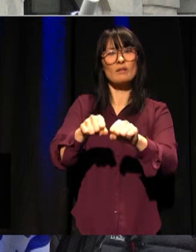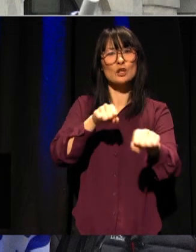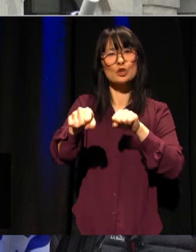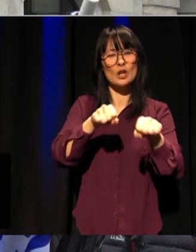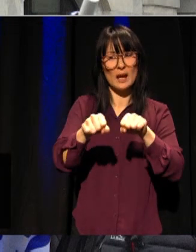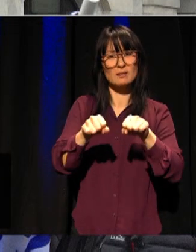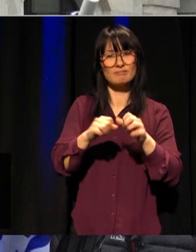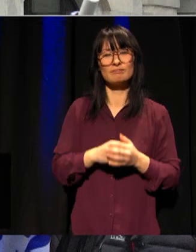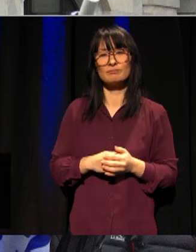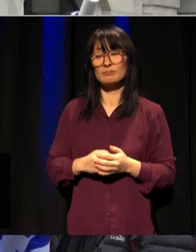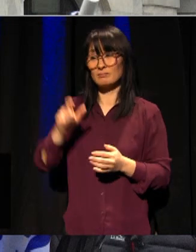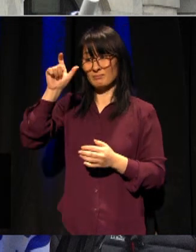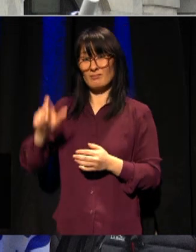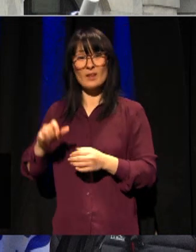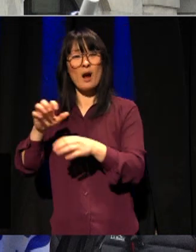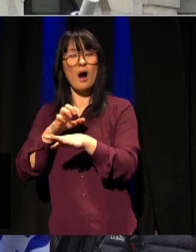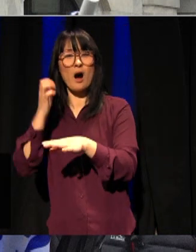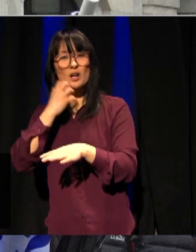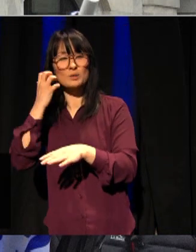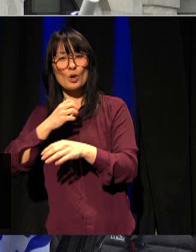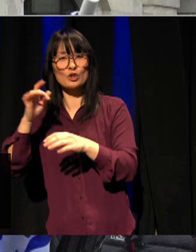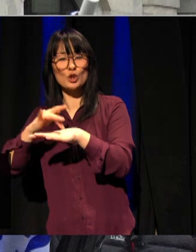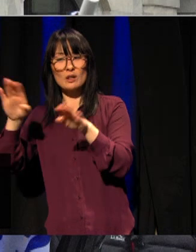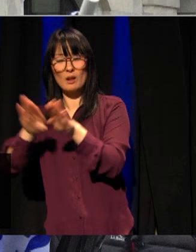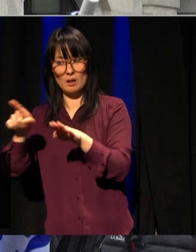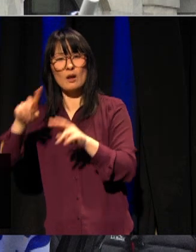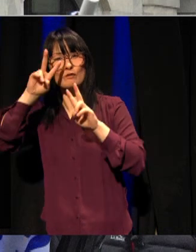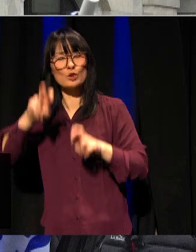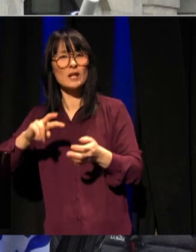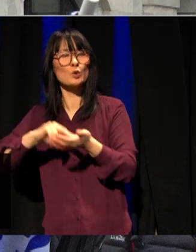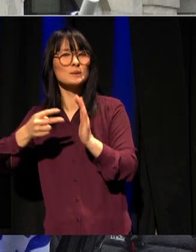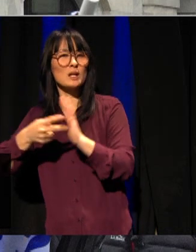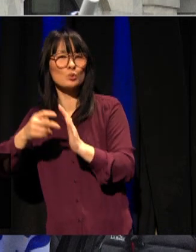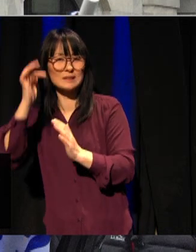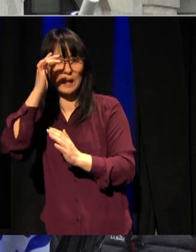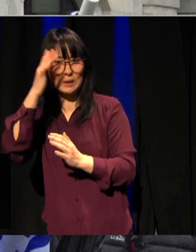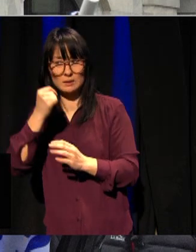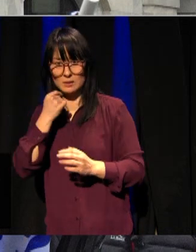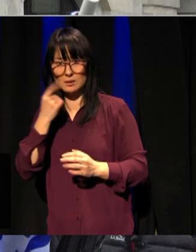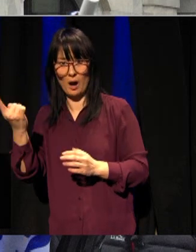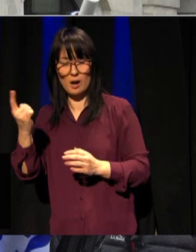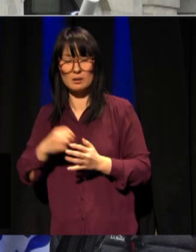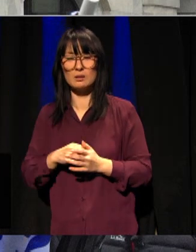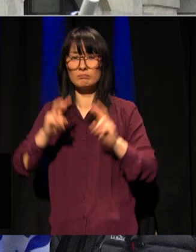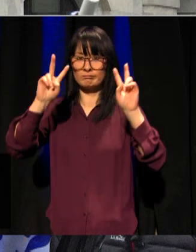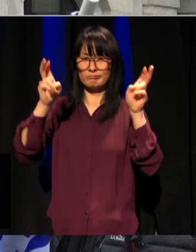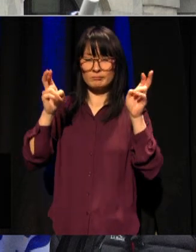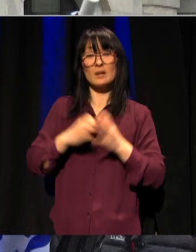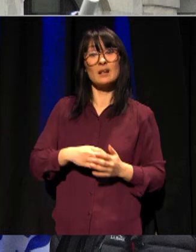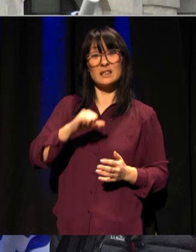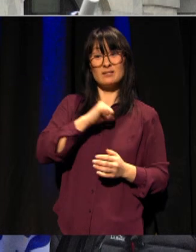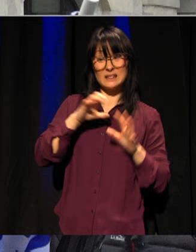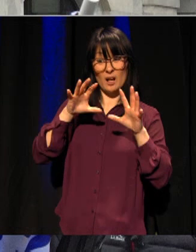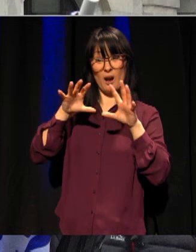Asbjørn Dyrendal forsker på konspirasjonsteorier. Han sa det slik «Angrepet på